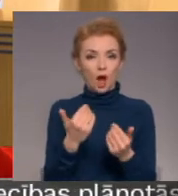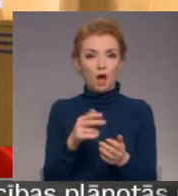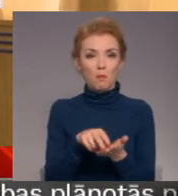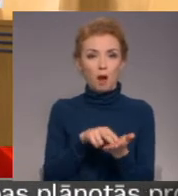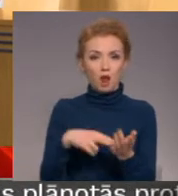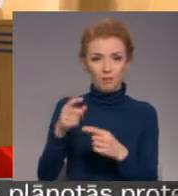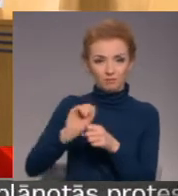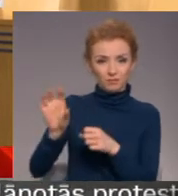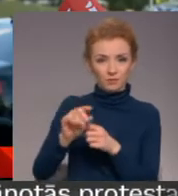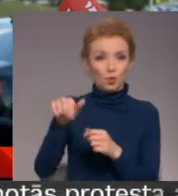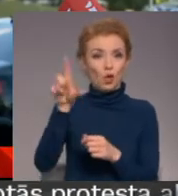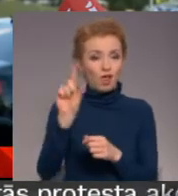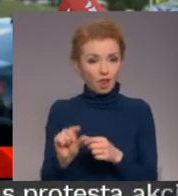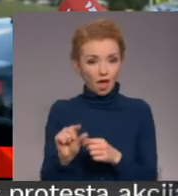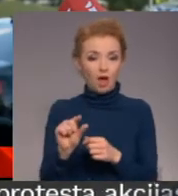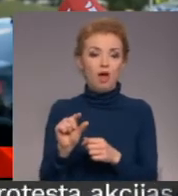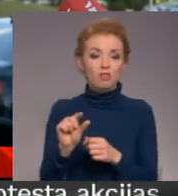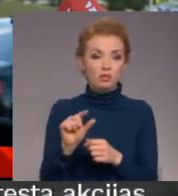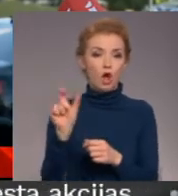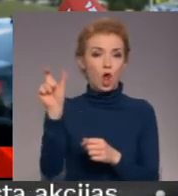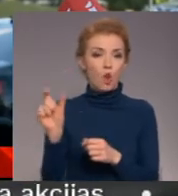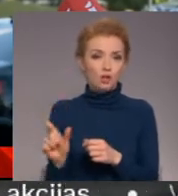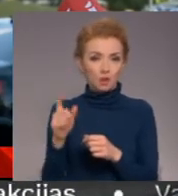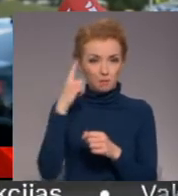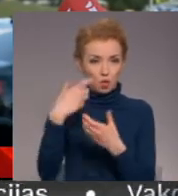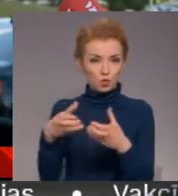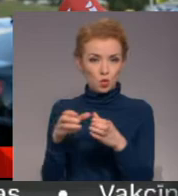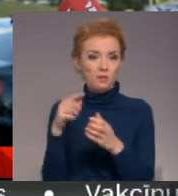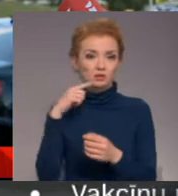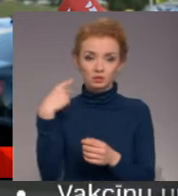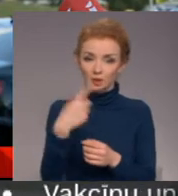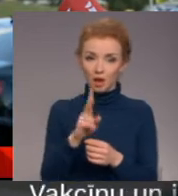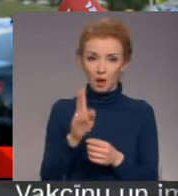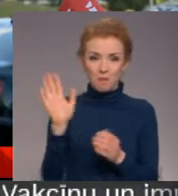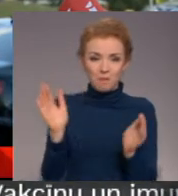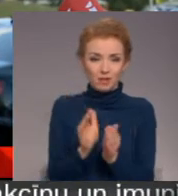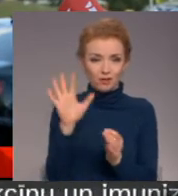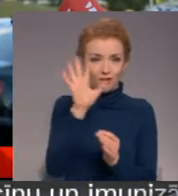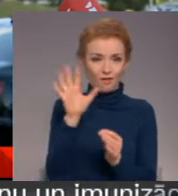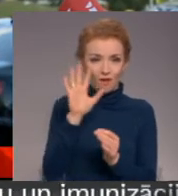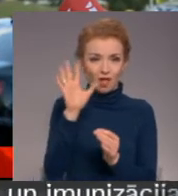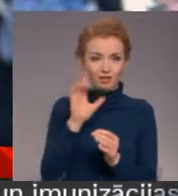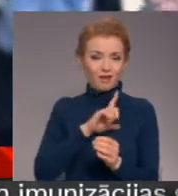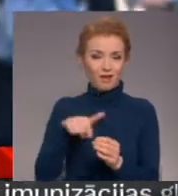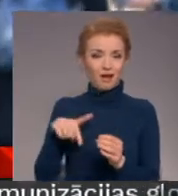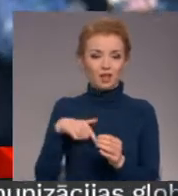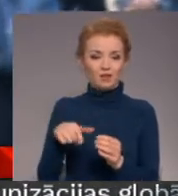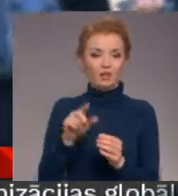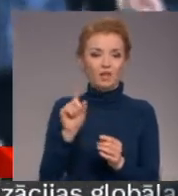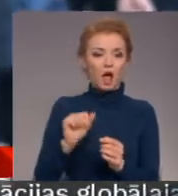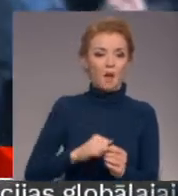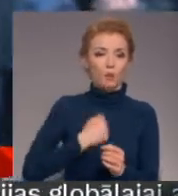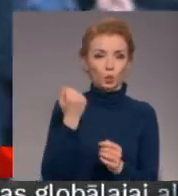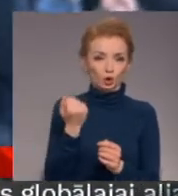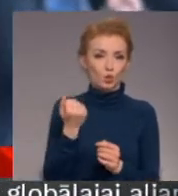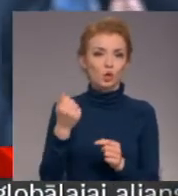lēti, izkālās disciplīnas padomas loceklis Mārtiņš Āboliņš brīdina, ka mazai valstī kā Latvija augsts parāds vairāk nekā citiem apgrūti un iespējas